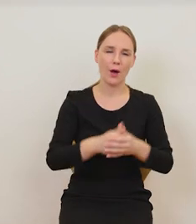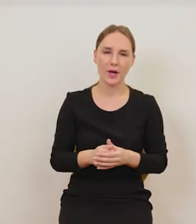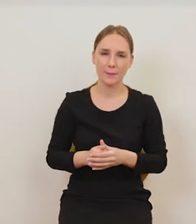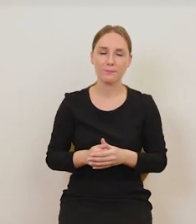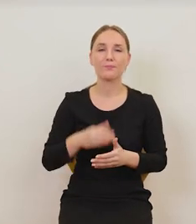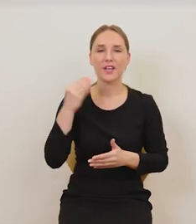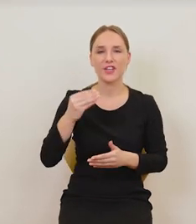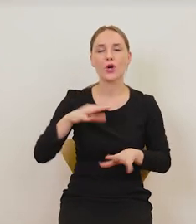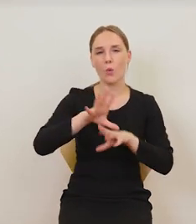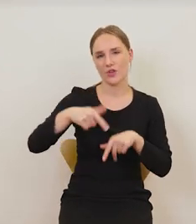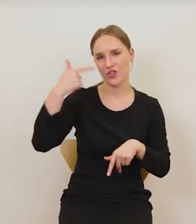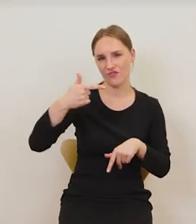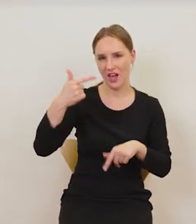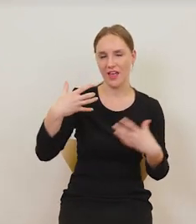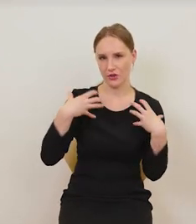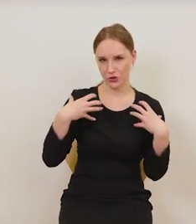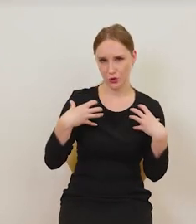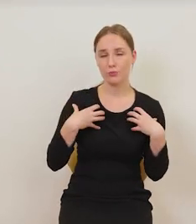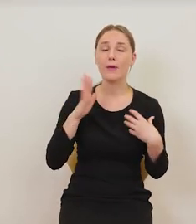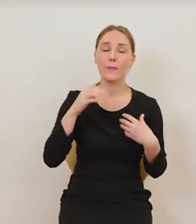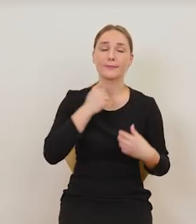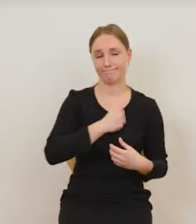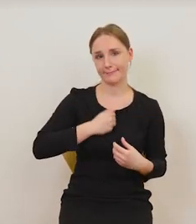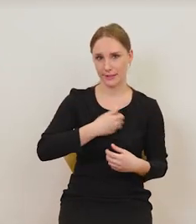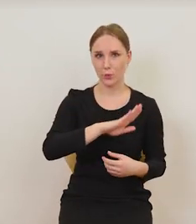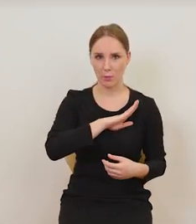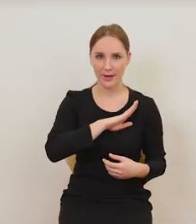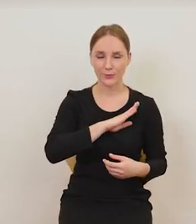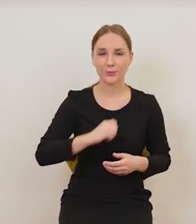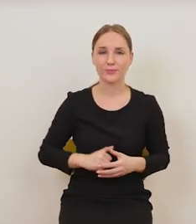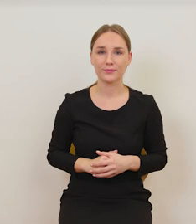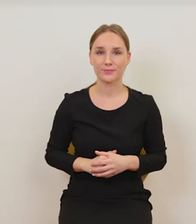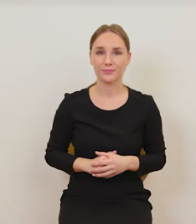jeszcze dwa lata i niestety zmarł.